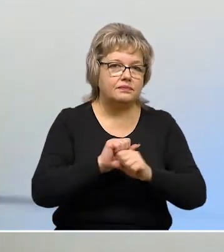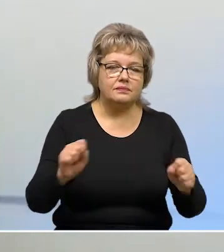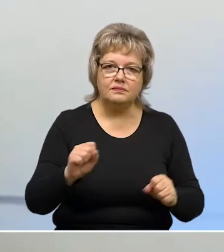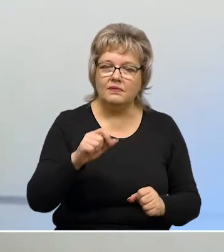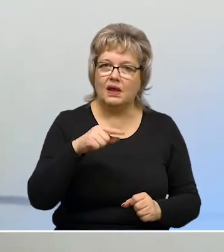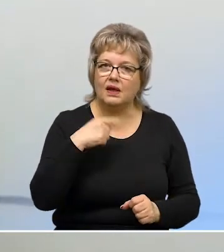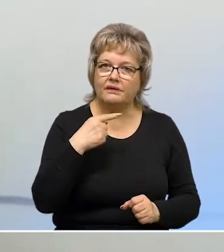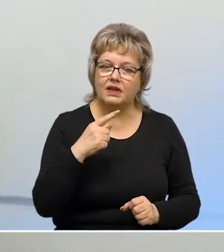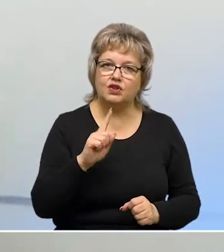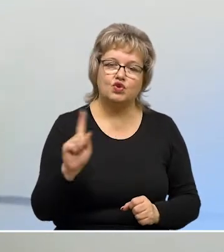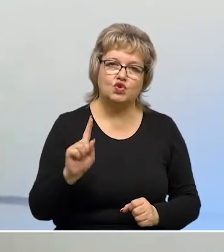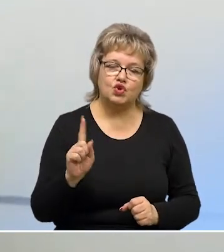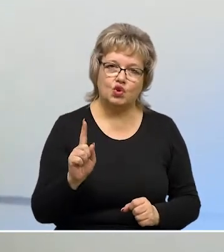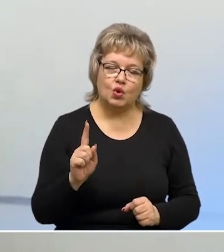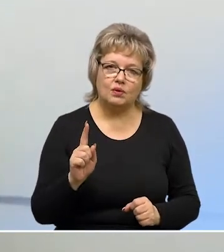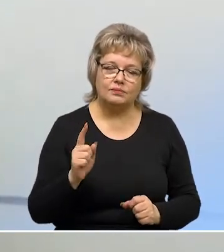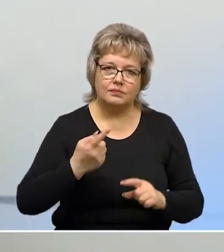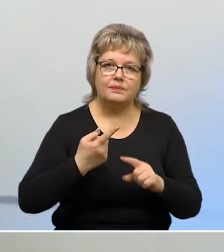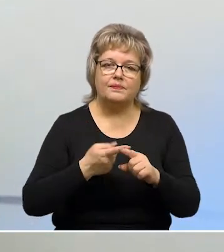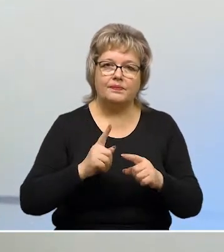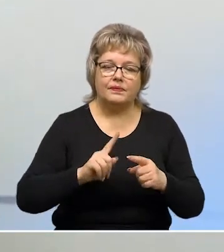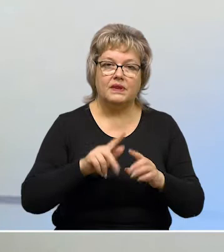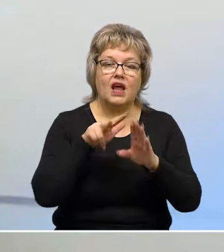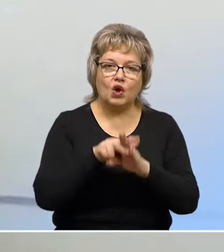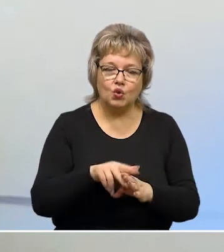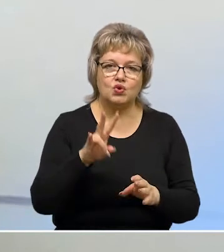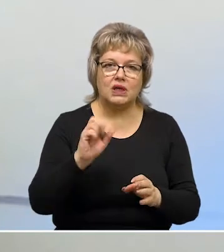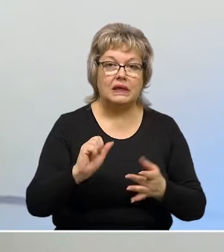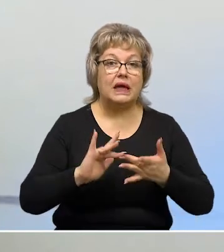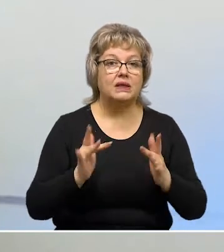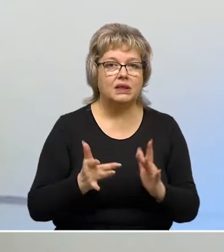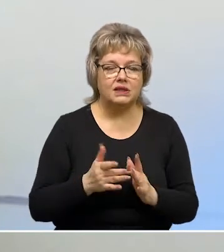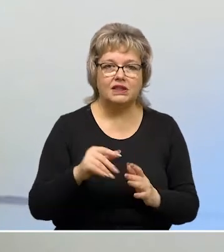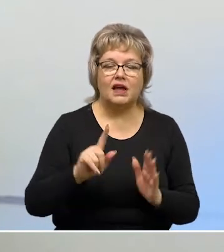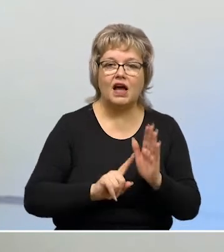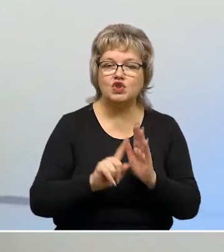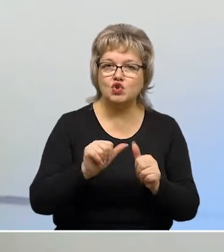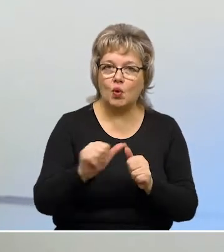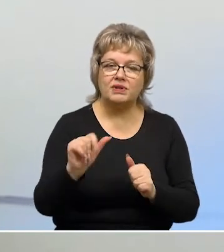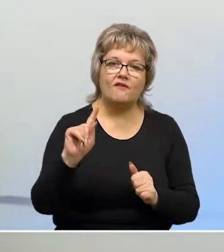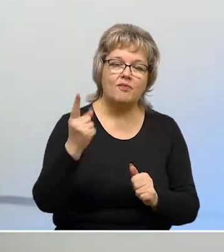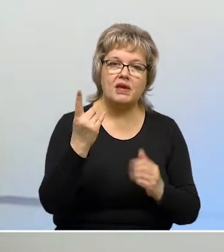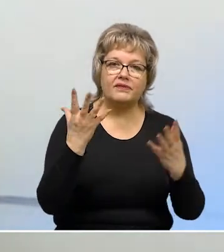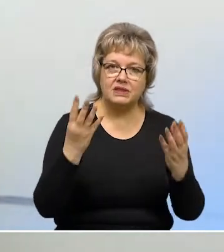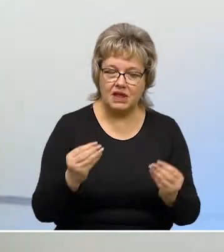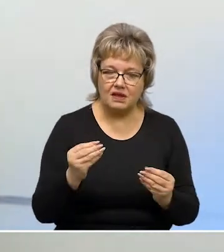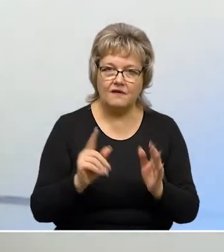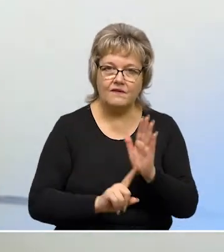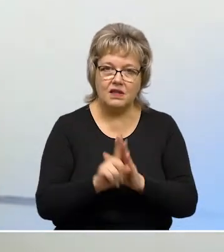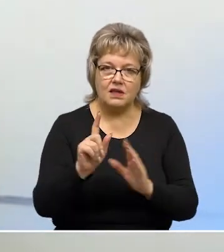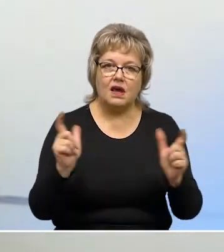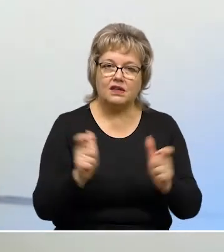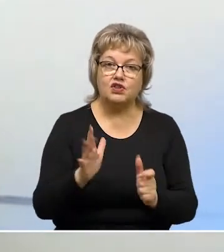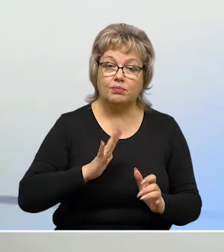Нельзя отрицать, что действительно нагрузка на сети, особенно в первые дни введения ограничительных